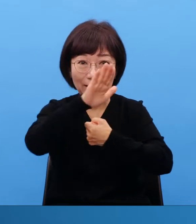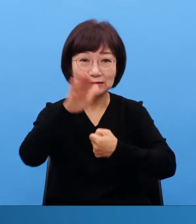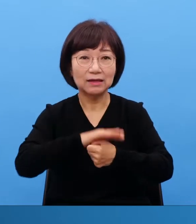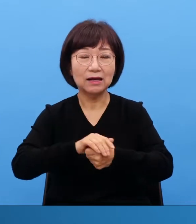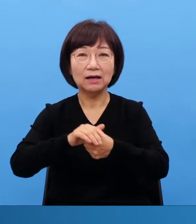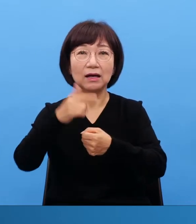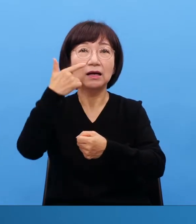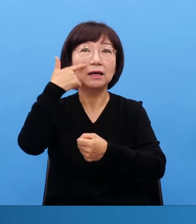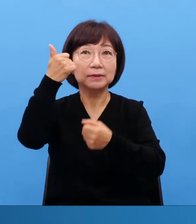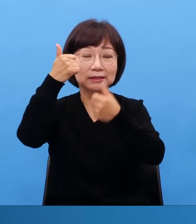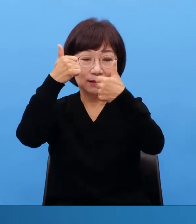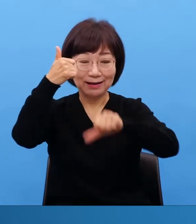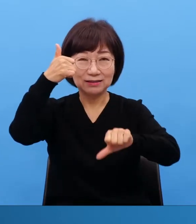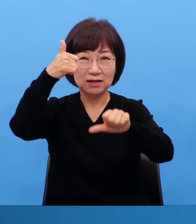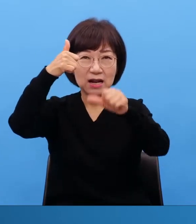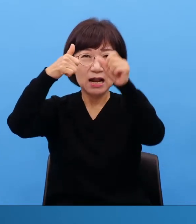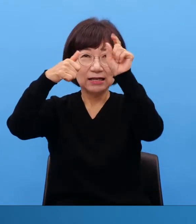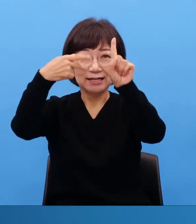놀랄 일이죠